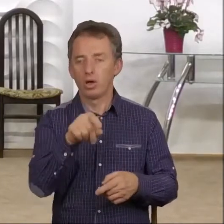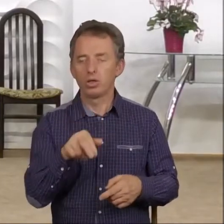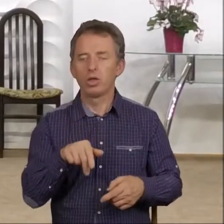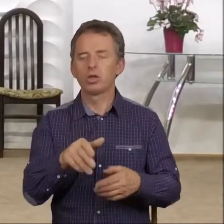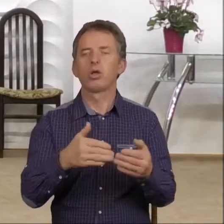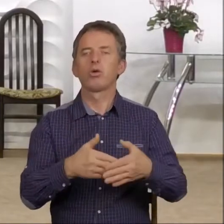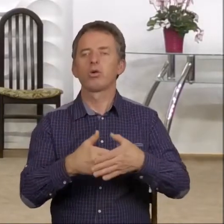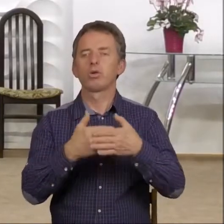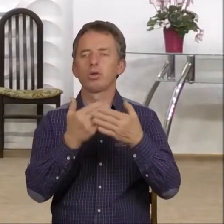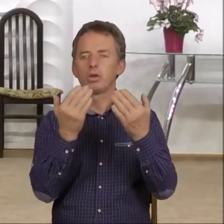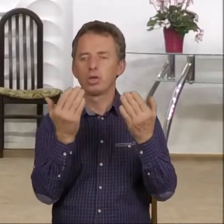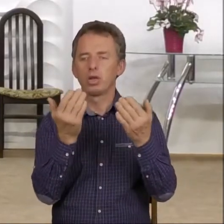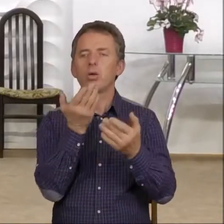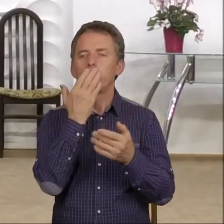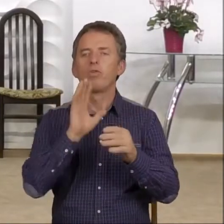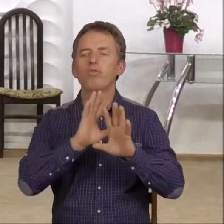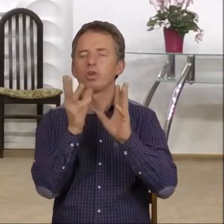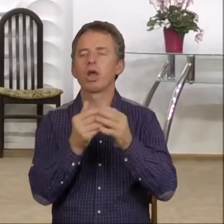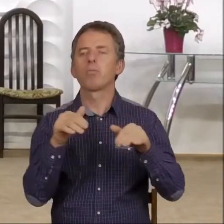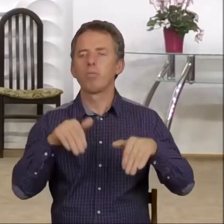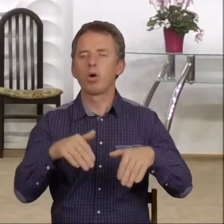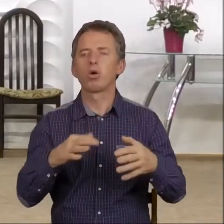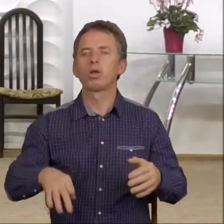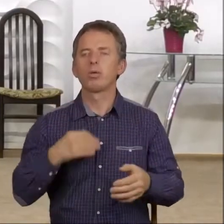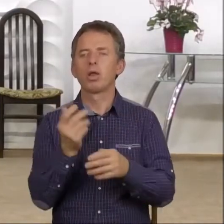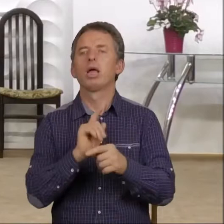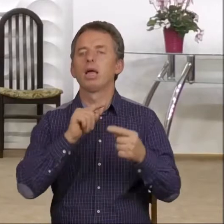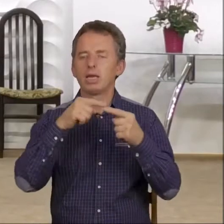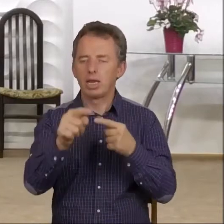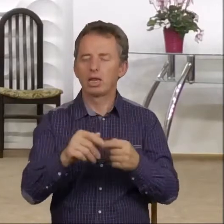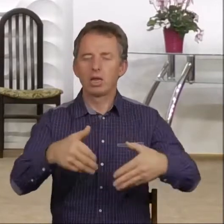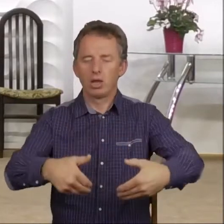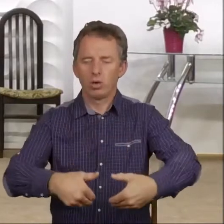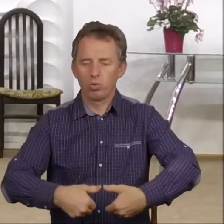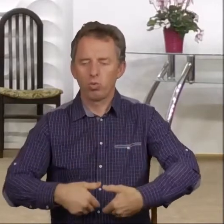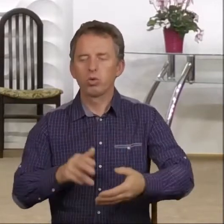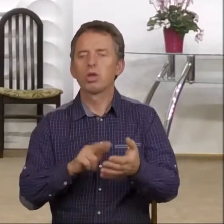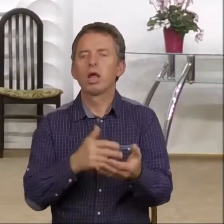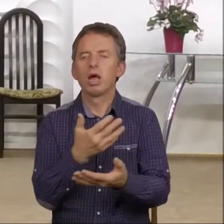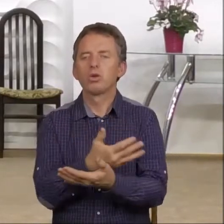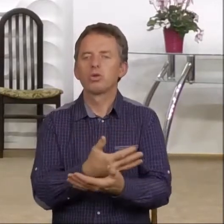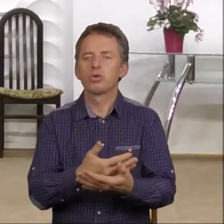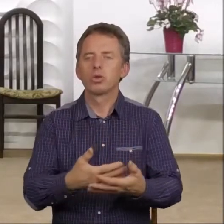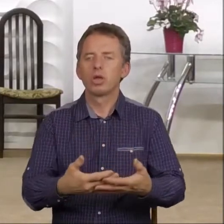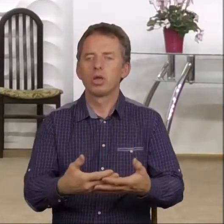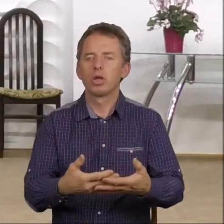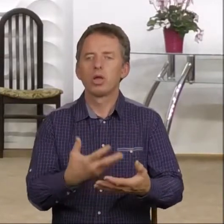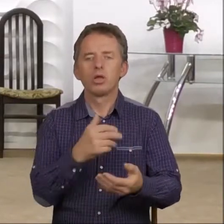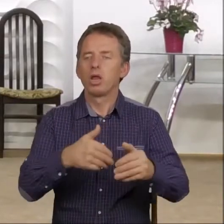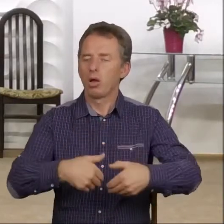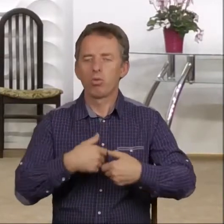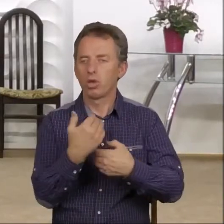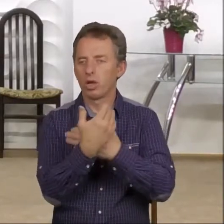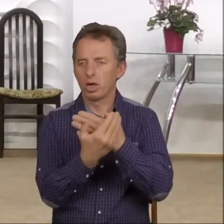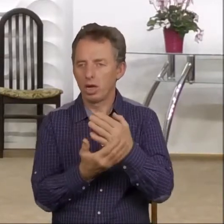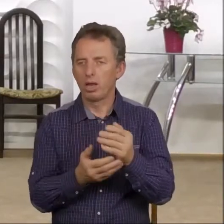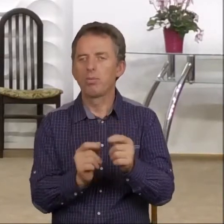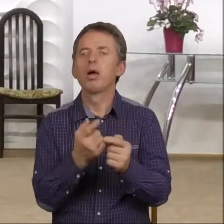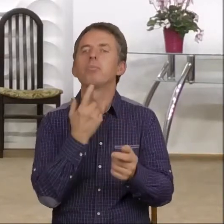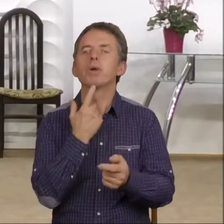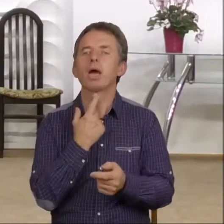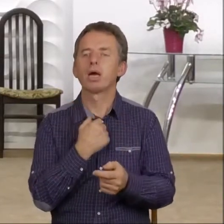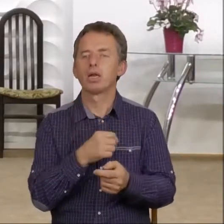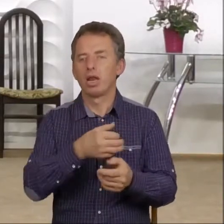dni, mówi Wszechmogący Pan, że ześla głód na ziemię. Nie głód chleba, ani pragnienie